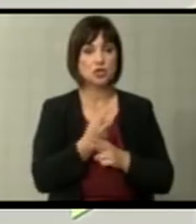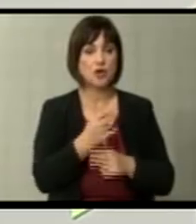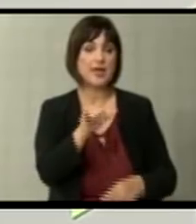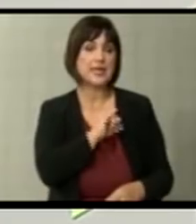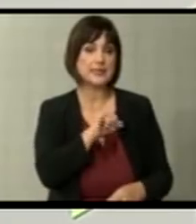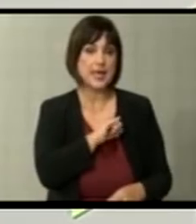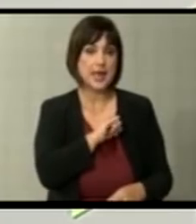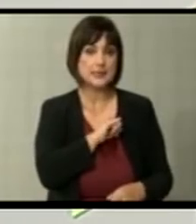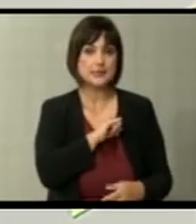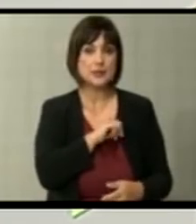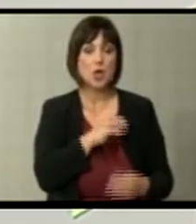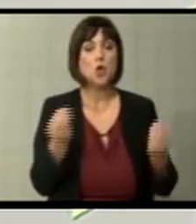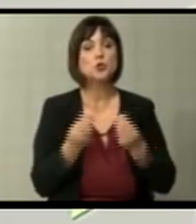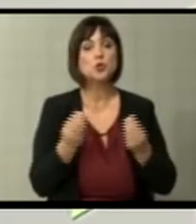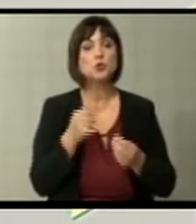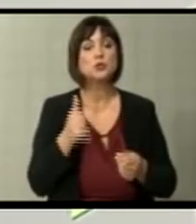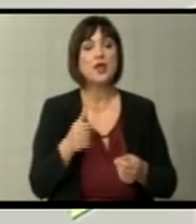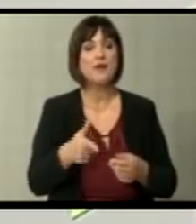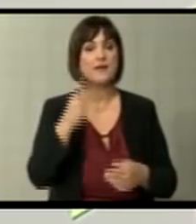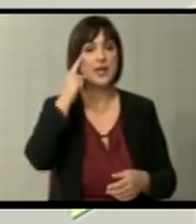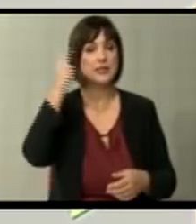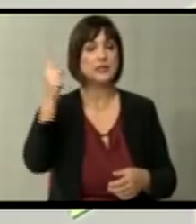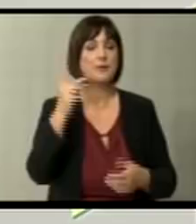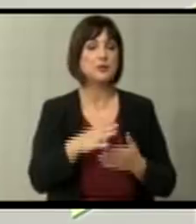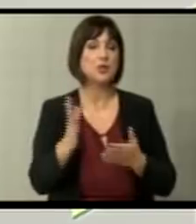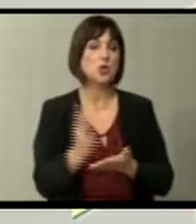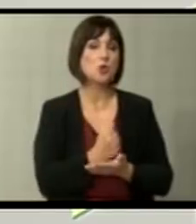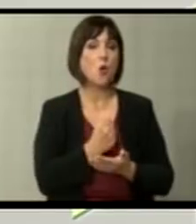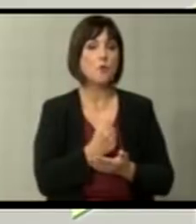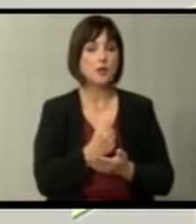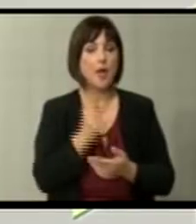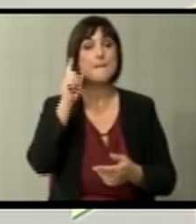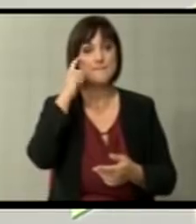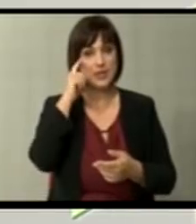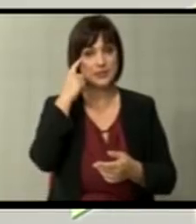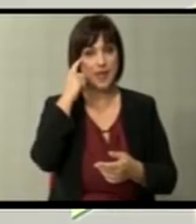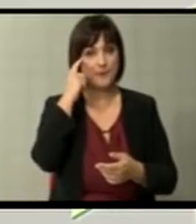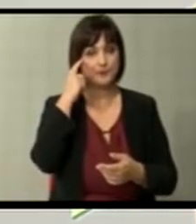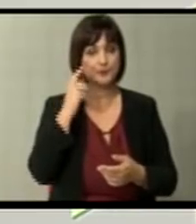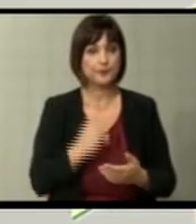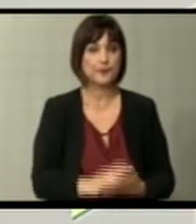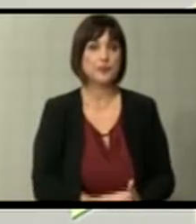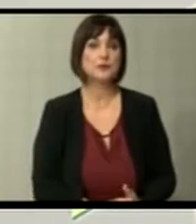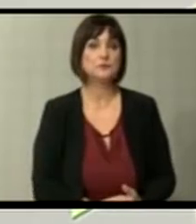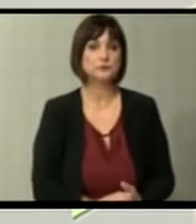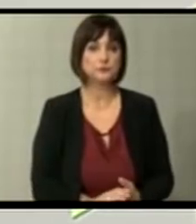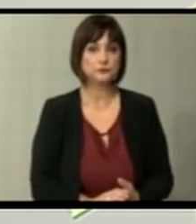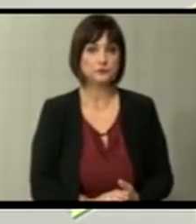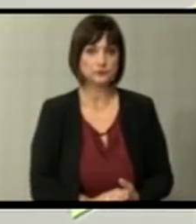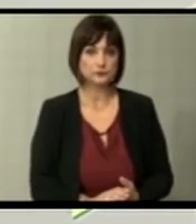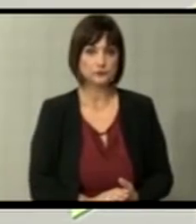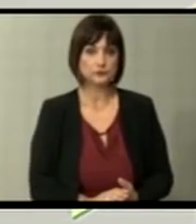интерес. И зашто сега таква идеја би се добила, мислам дека...